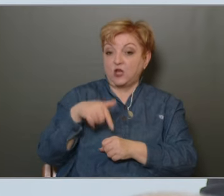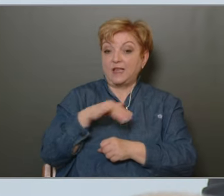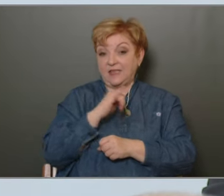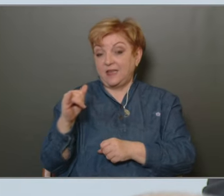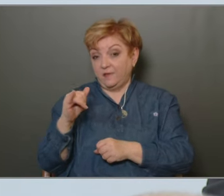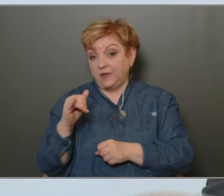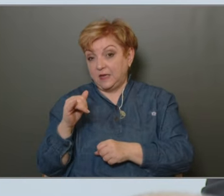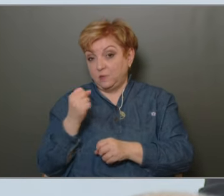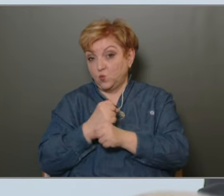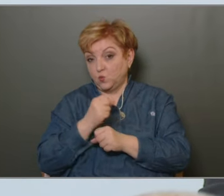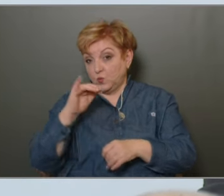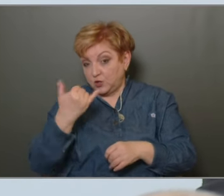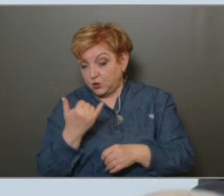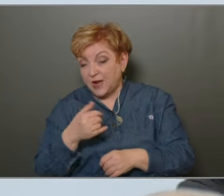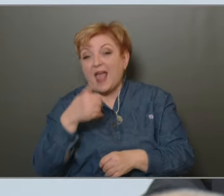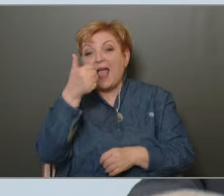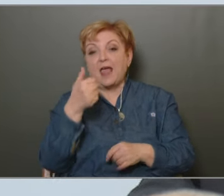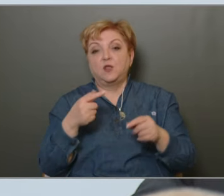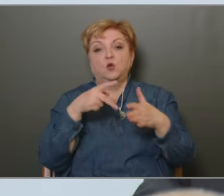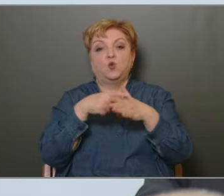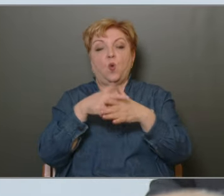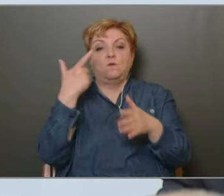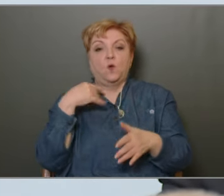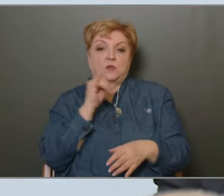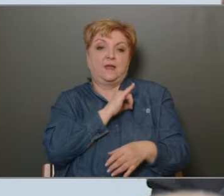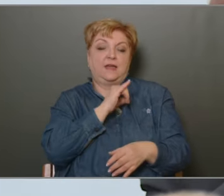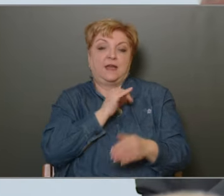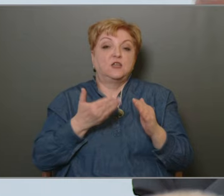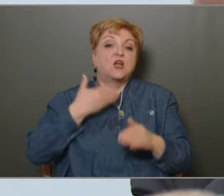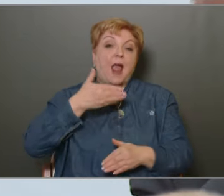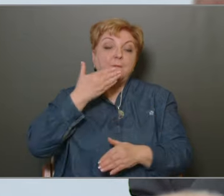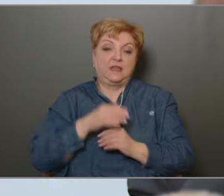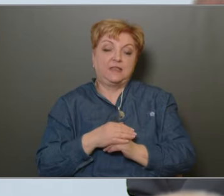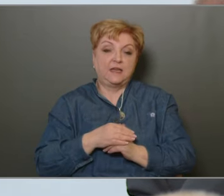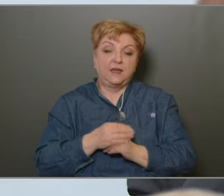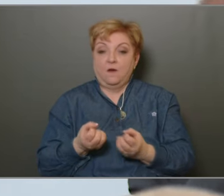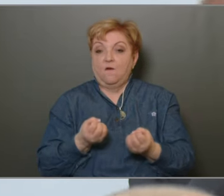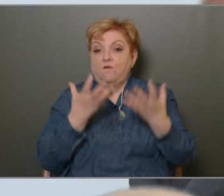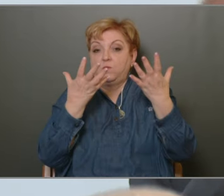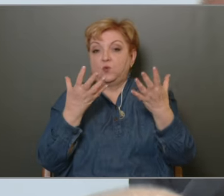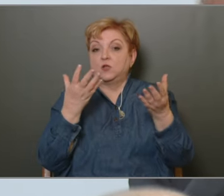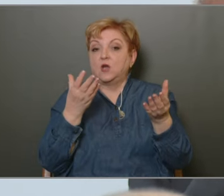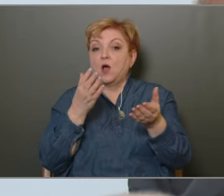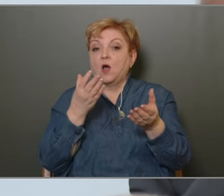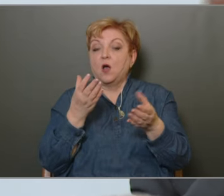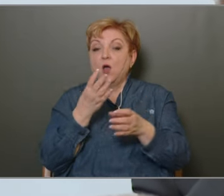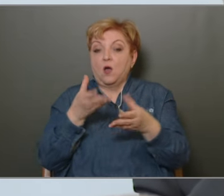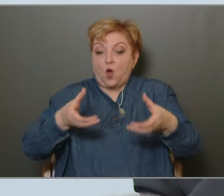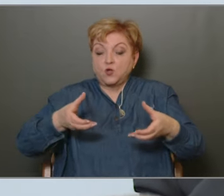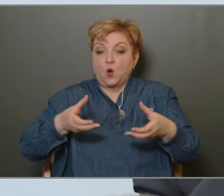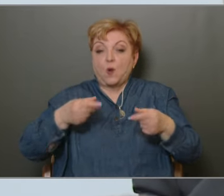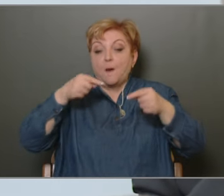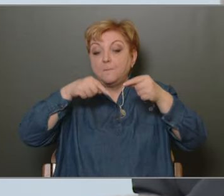munkáját is Egy dolog volt, amit érdekességként említenék Felbukkant az anyagban egy olyan mondat, hogy a